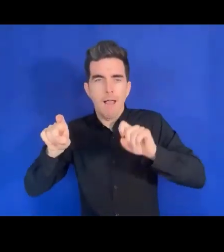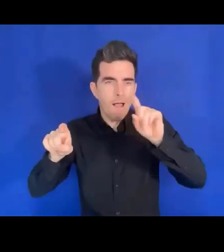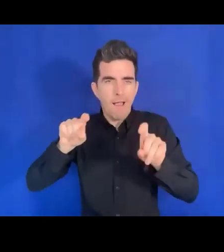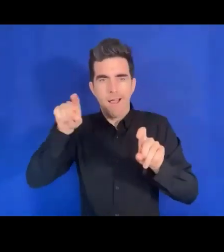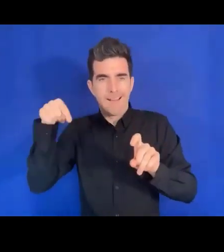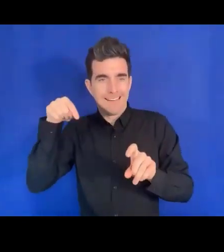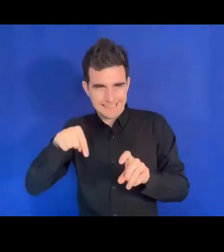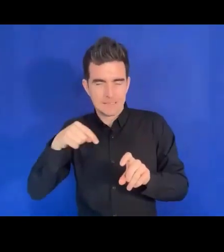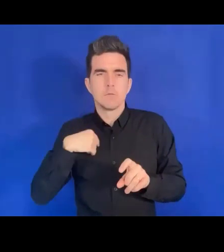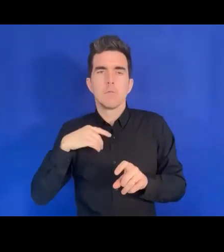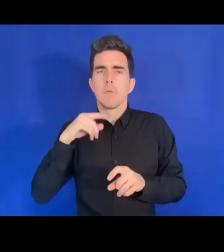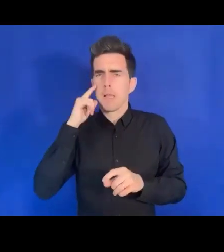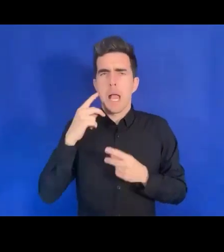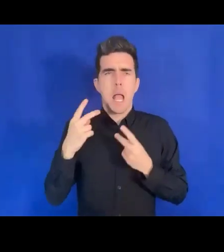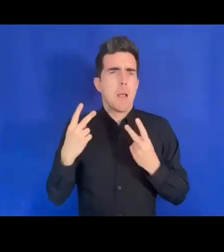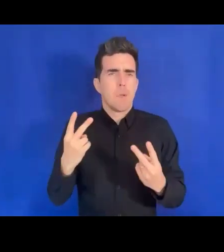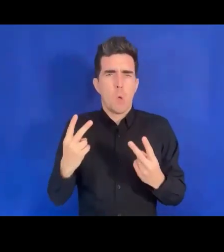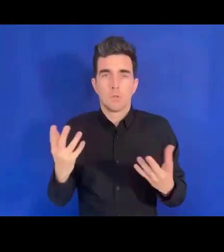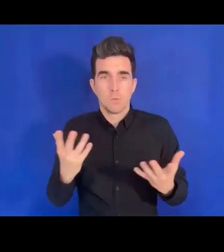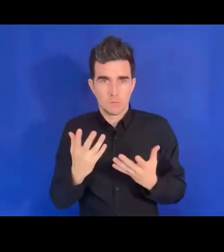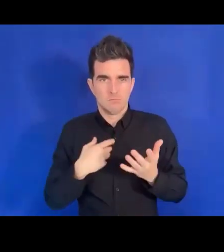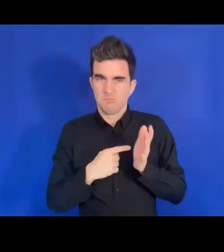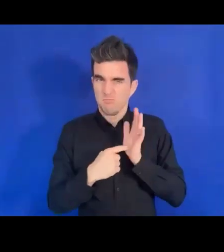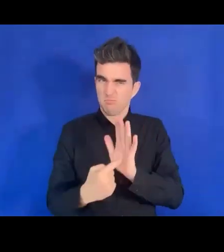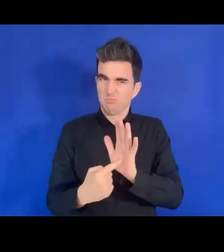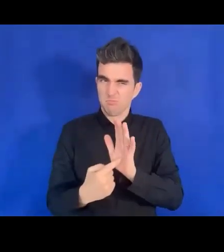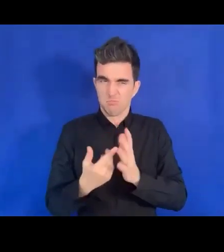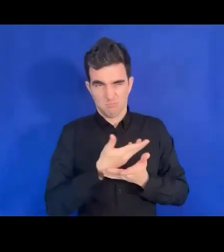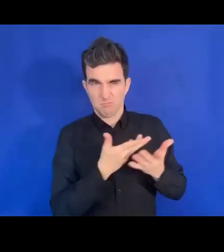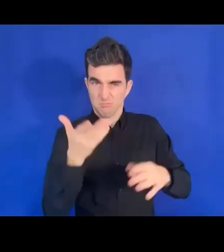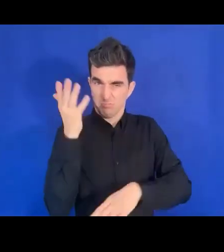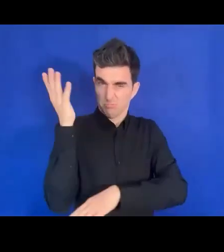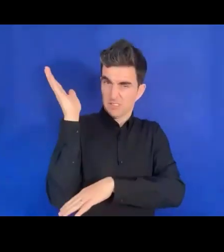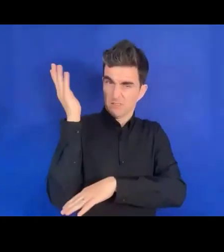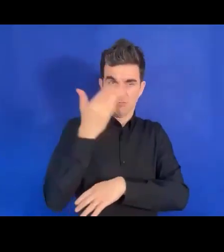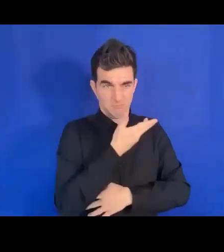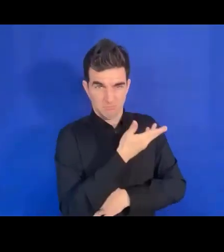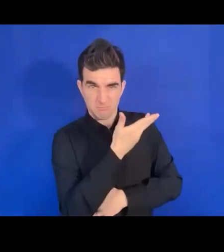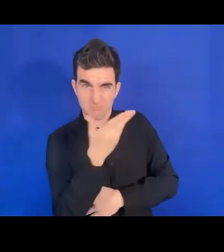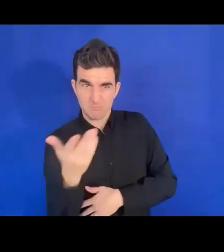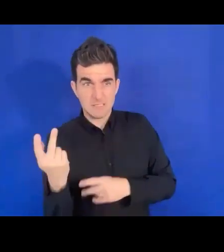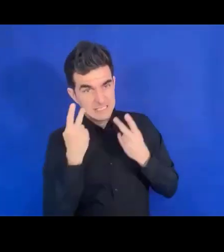parlons de l'inclusion des personnes en situation de handicap,